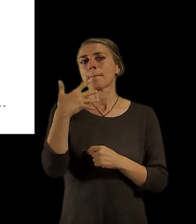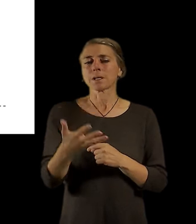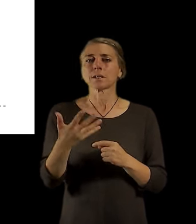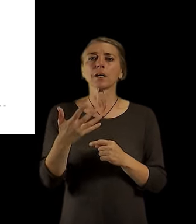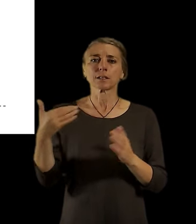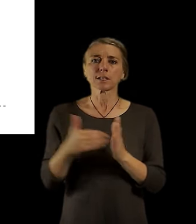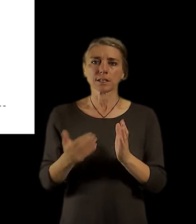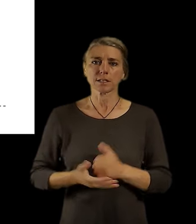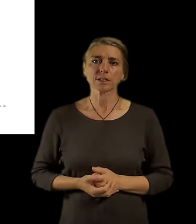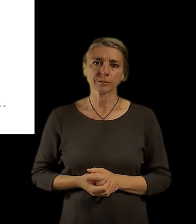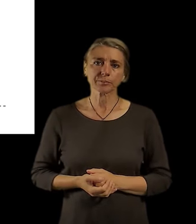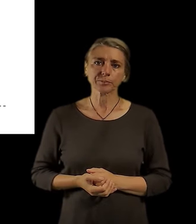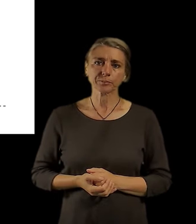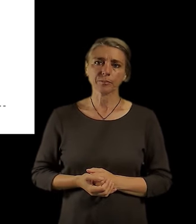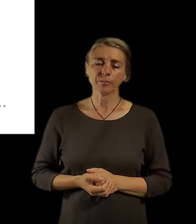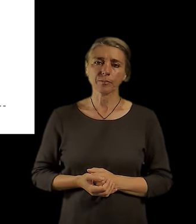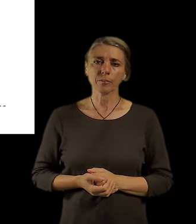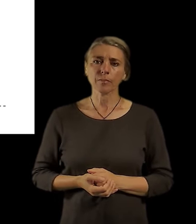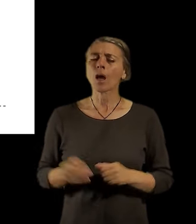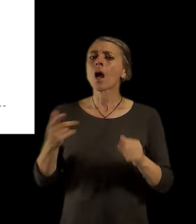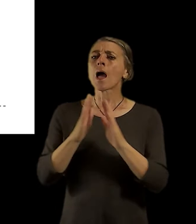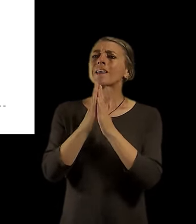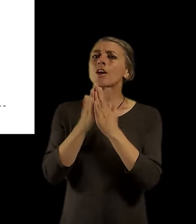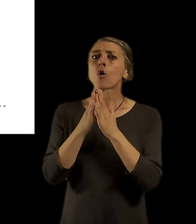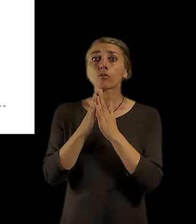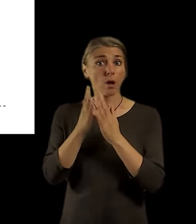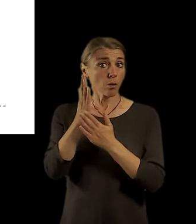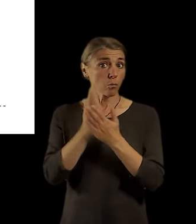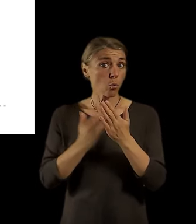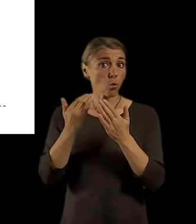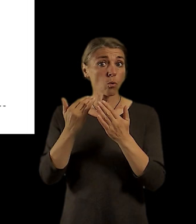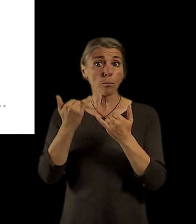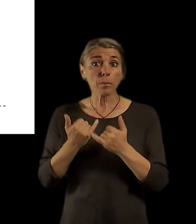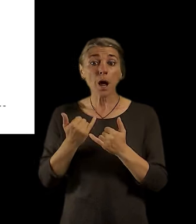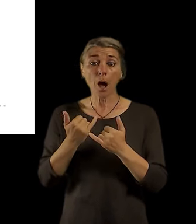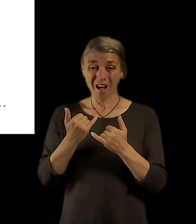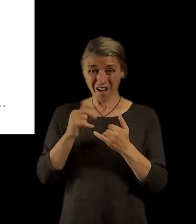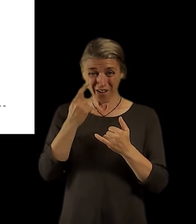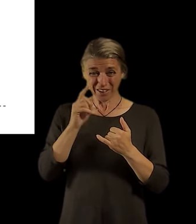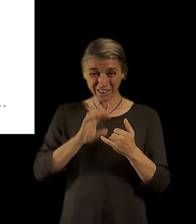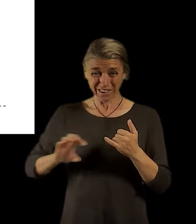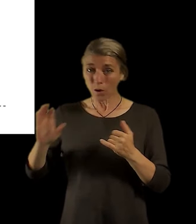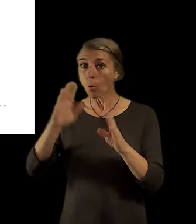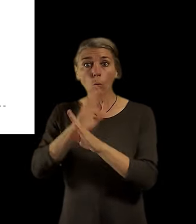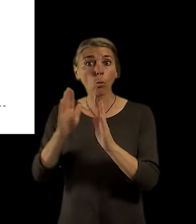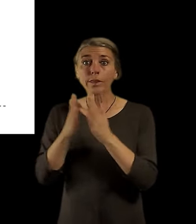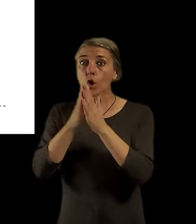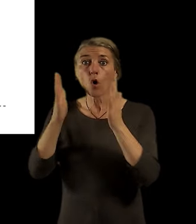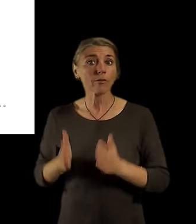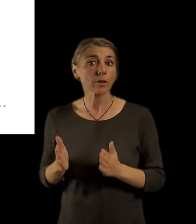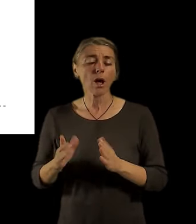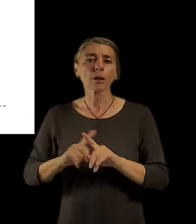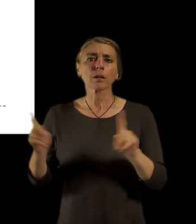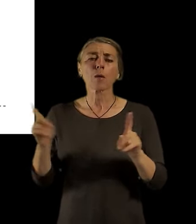považujeme především místa, kde knihovny v současné době vůbec nejsou. Jsou to ty městské části vyznačené dole. Nebo kde dojde k tak vysokému